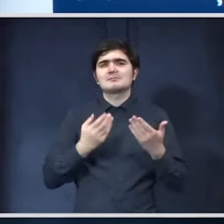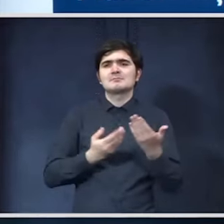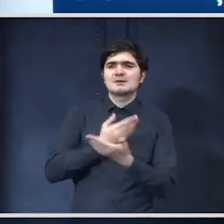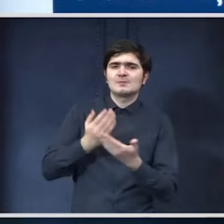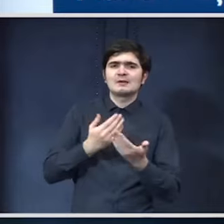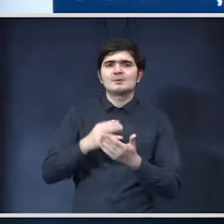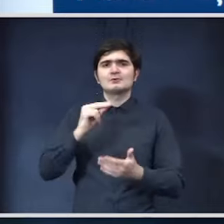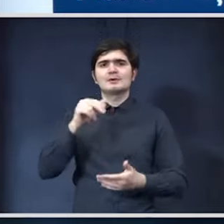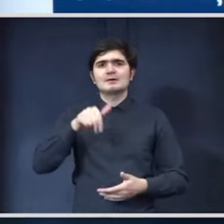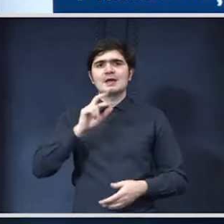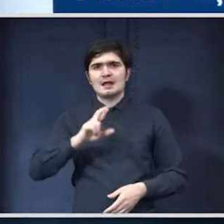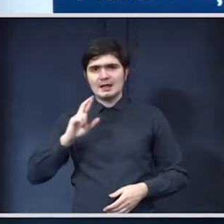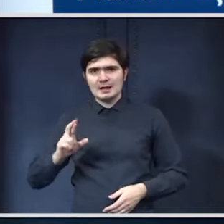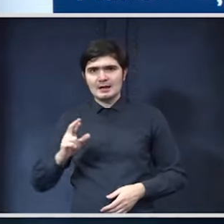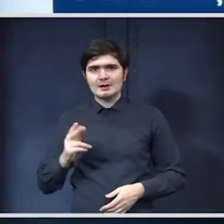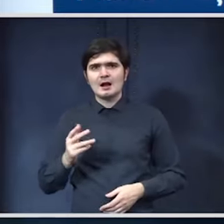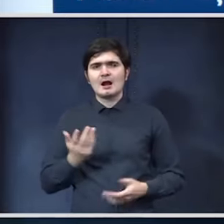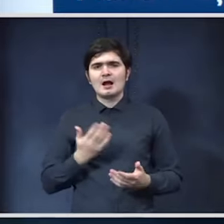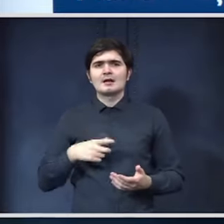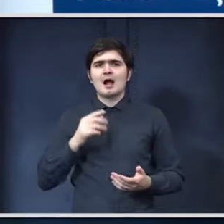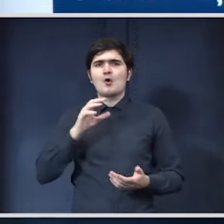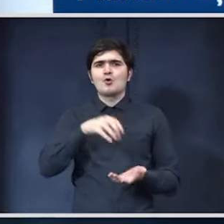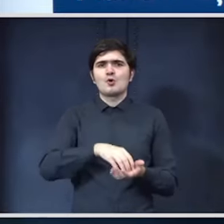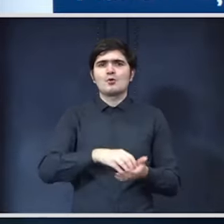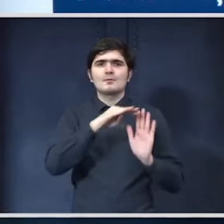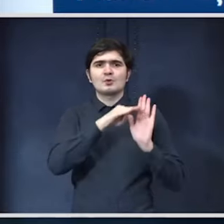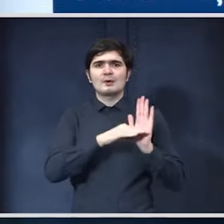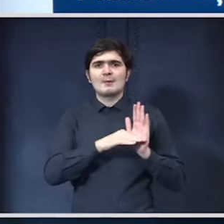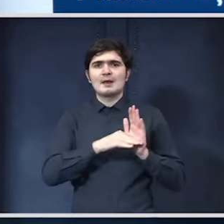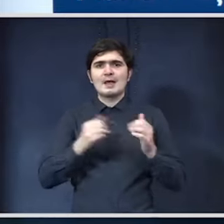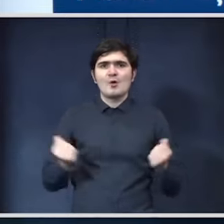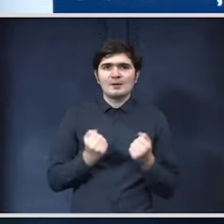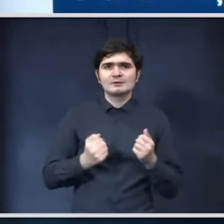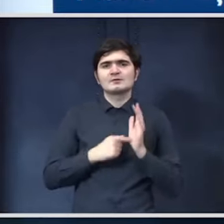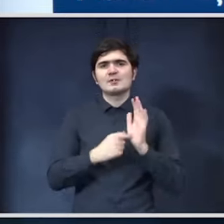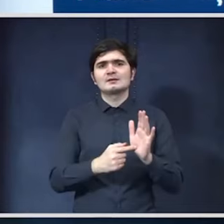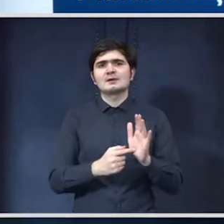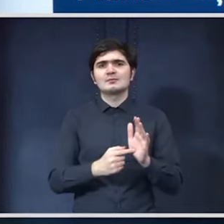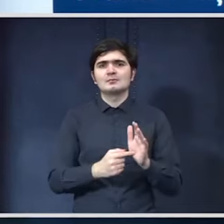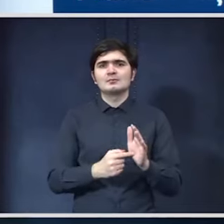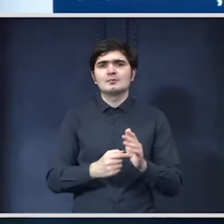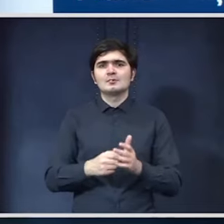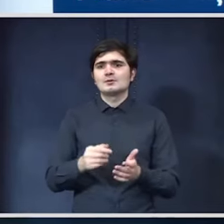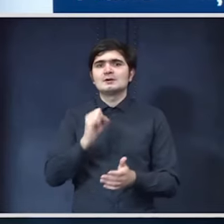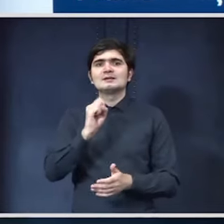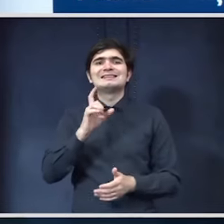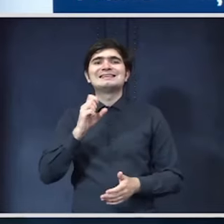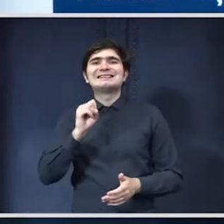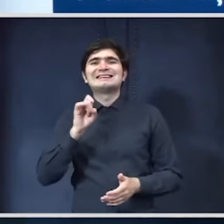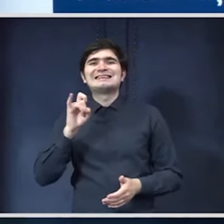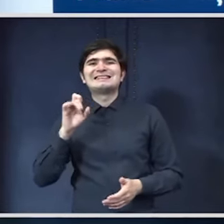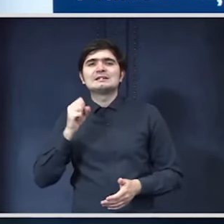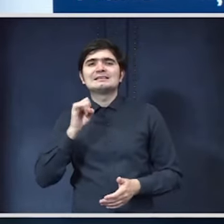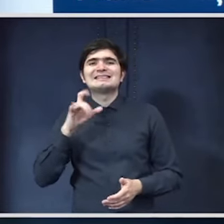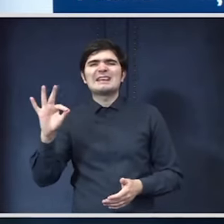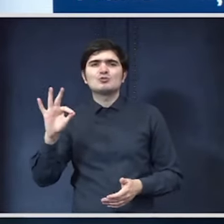pentru PNRR și care și-au locul în programele operaționale vă dau un exemplu siturile contaminate sunt foarte multe situri